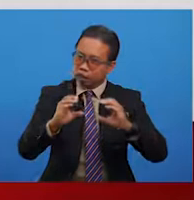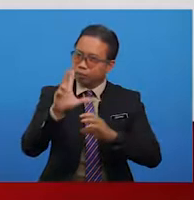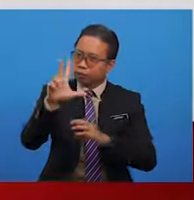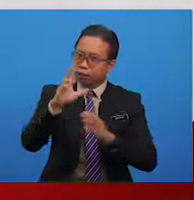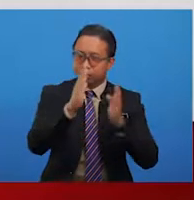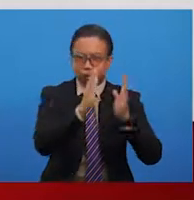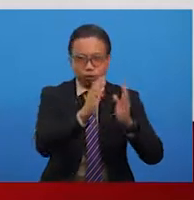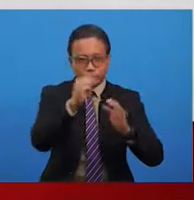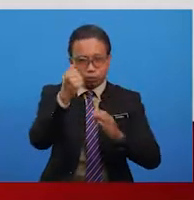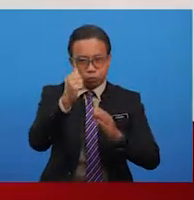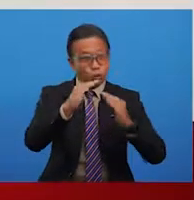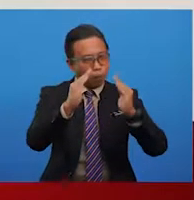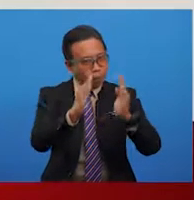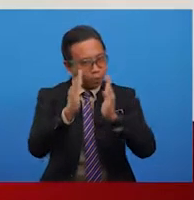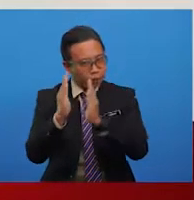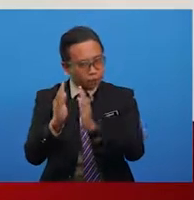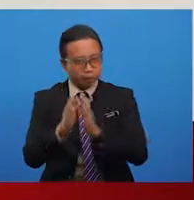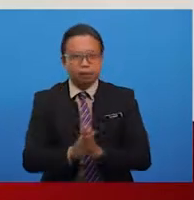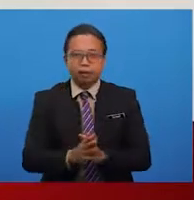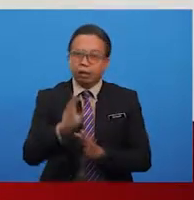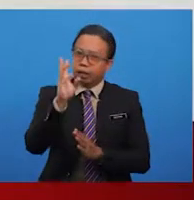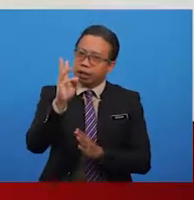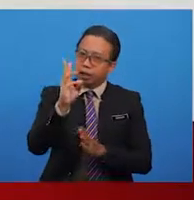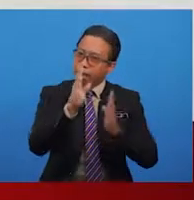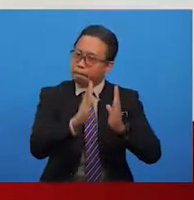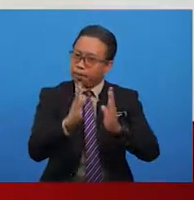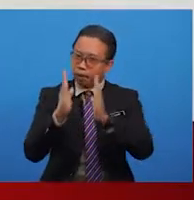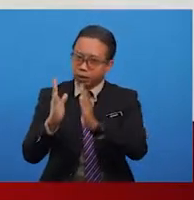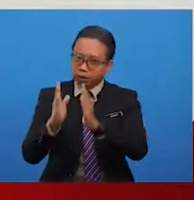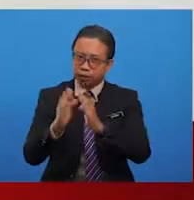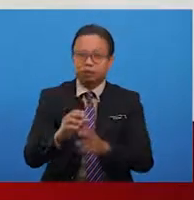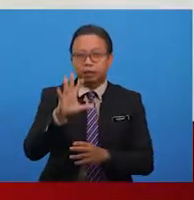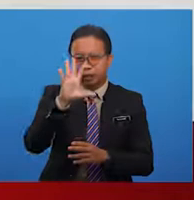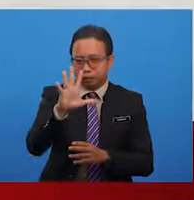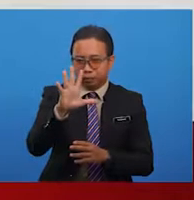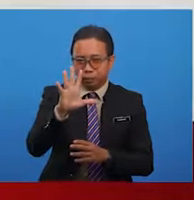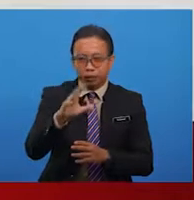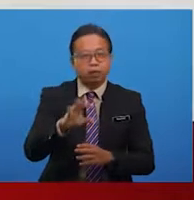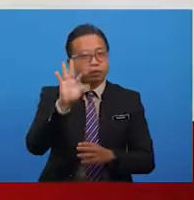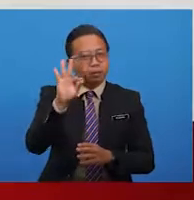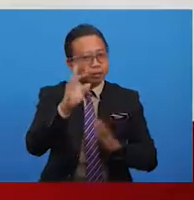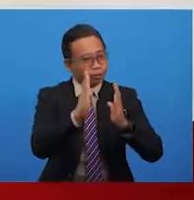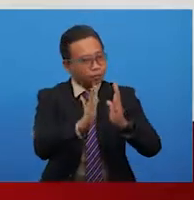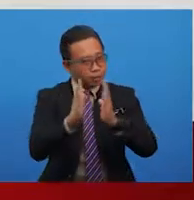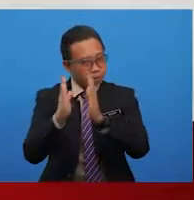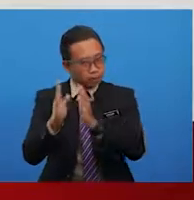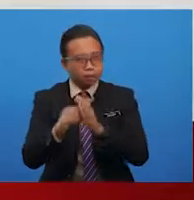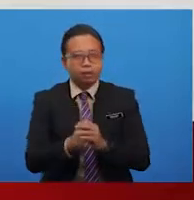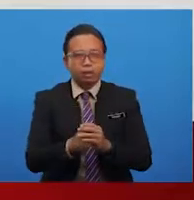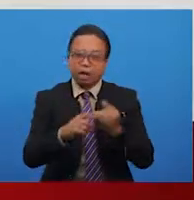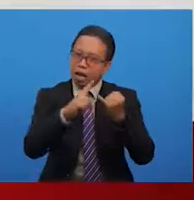baris rangkap keempat 6 baris rangkap kelima mengandungi 9 baris dan